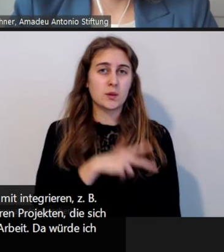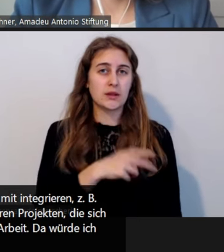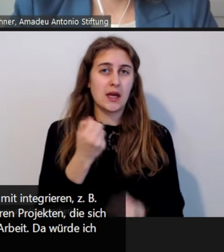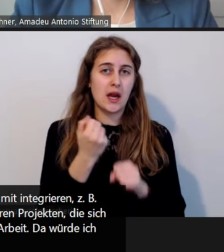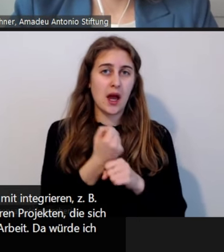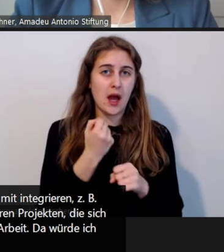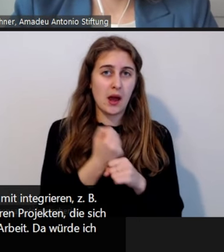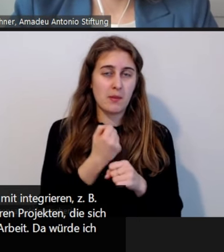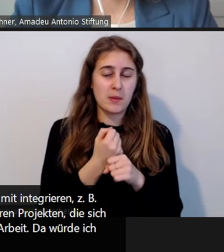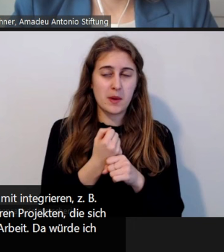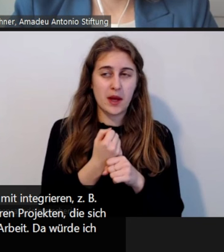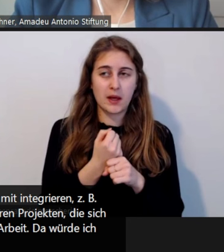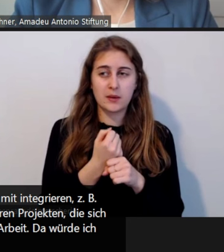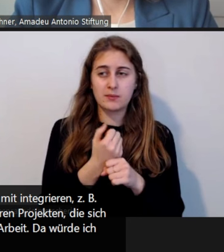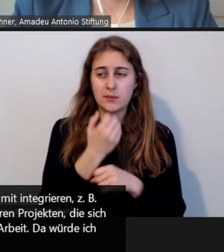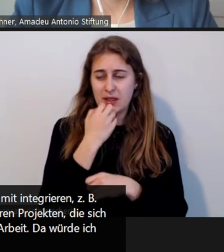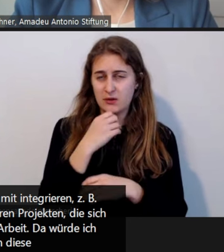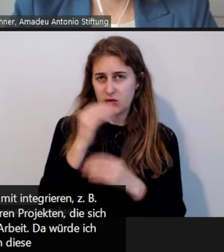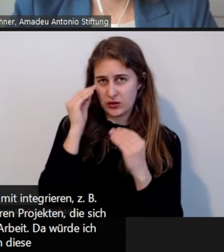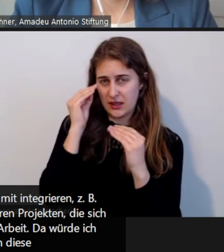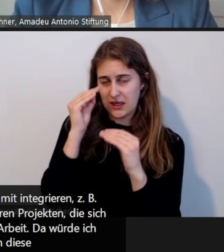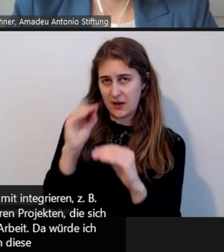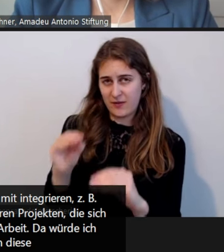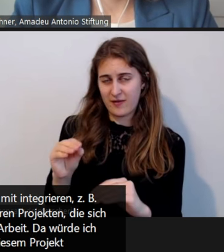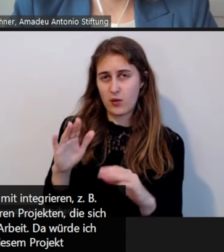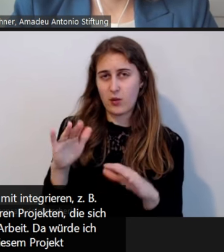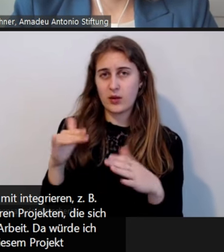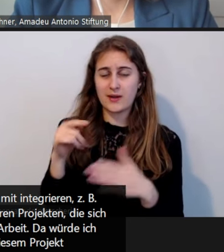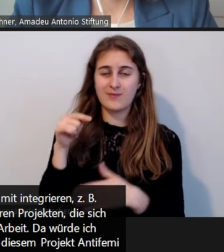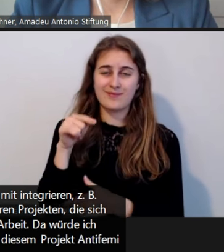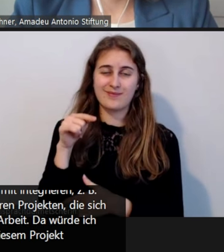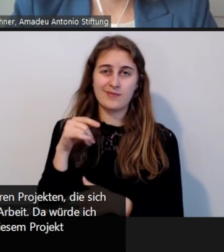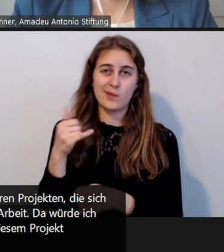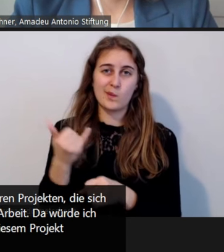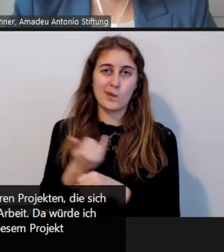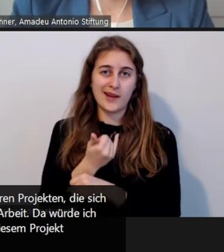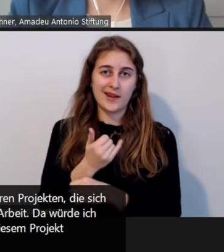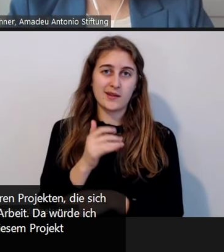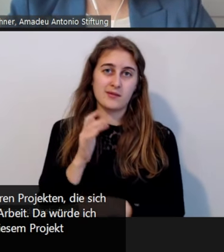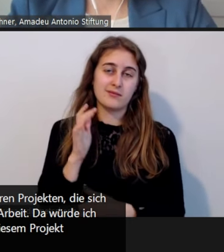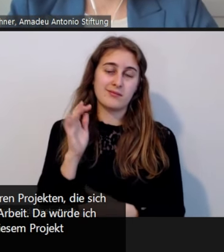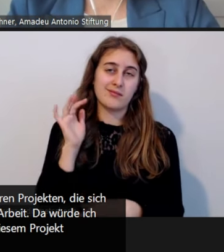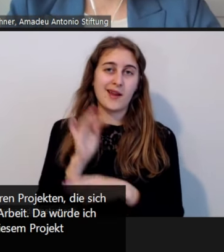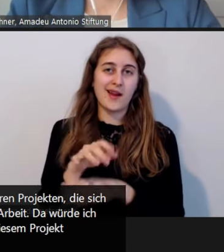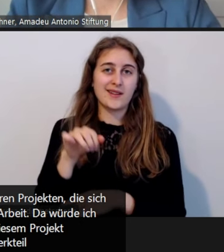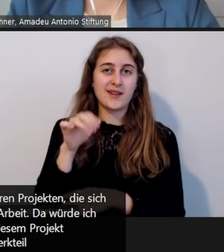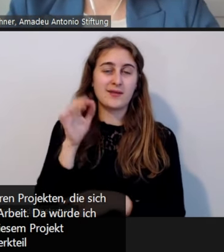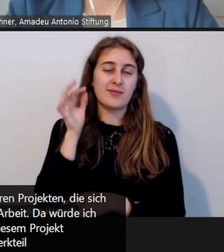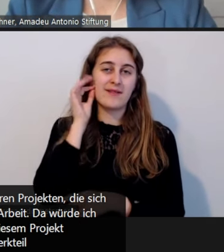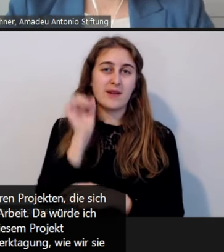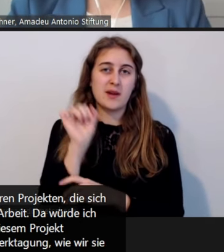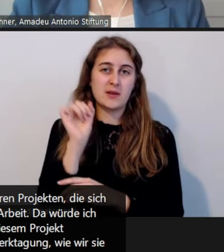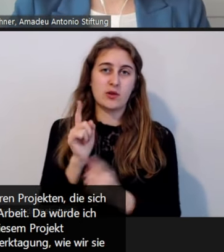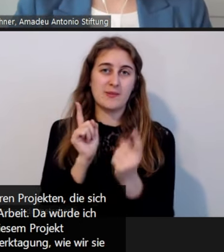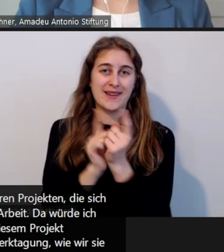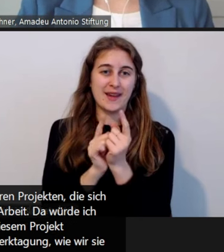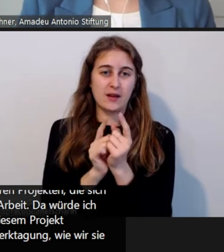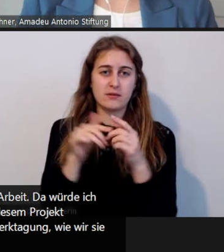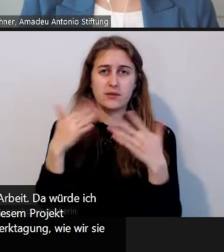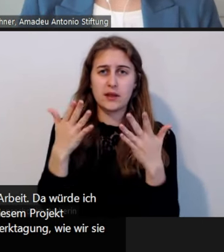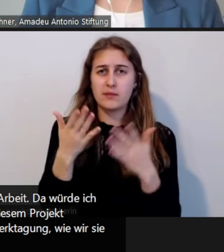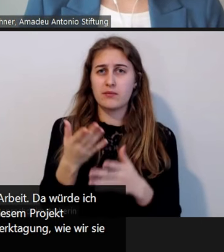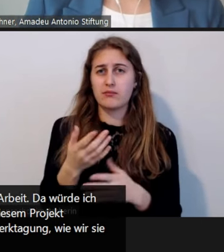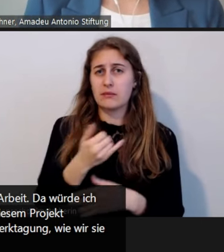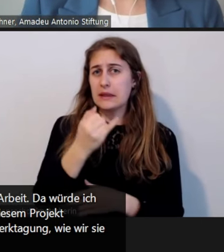auf, wir hatten in diesem Projekt Antifeminismus begegnet im letzten Jahr eine Netzwerktagung, wie wir sie jedes Jahr einmal